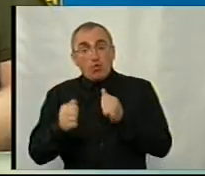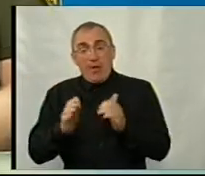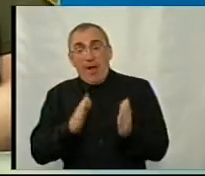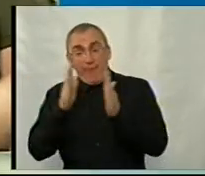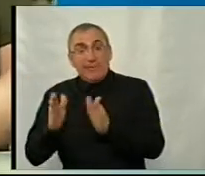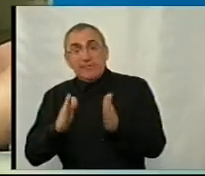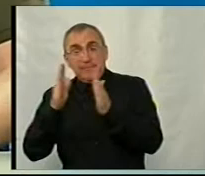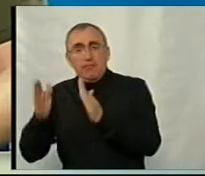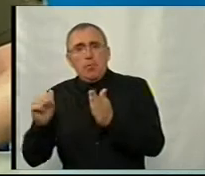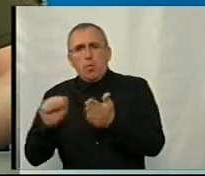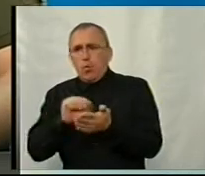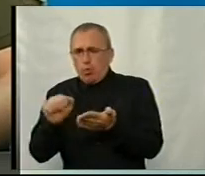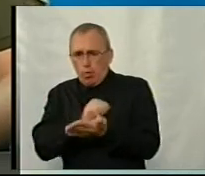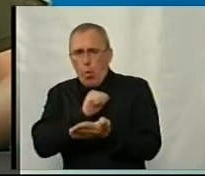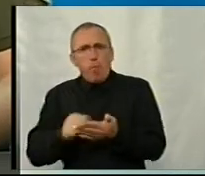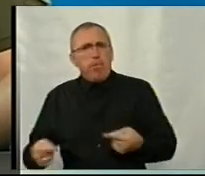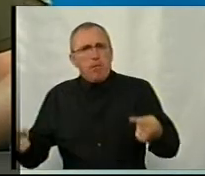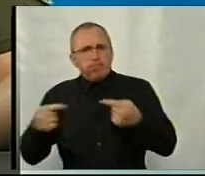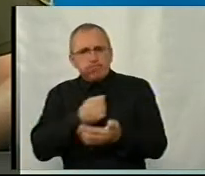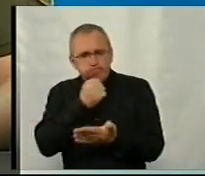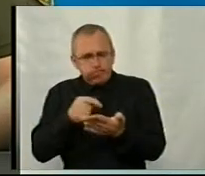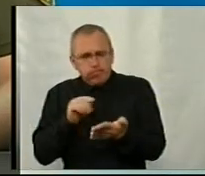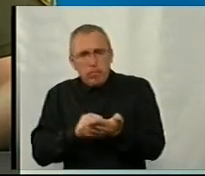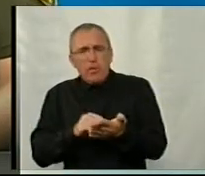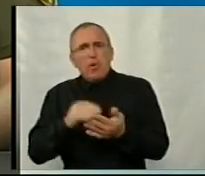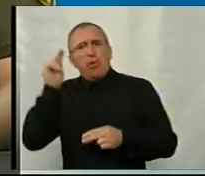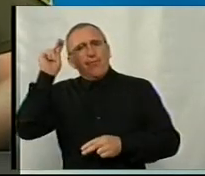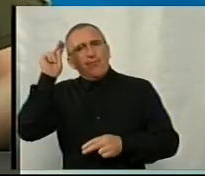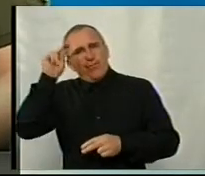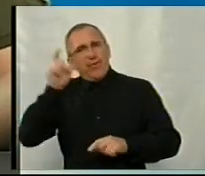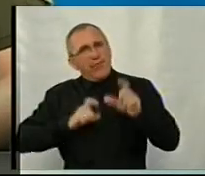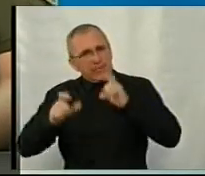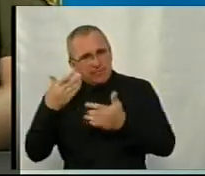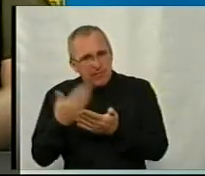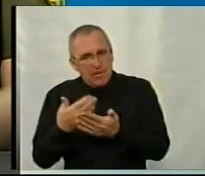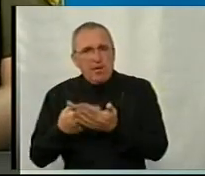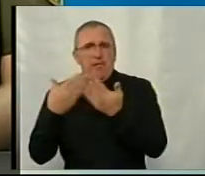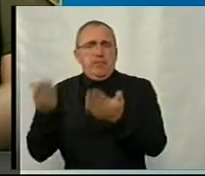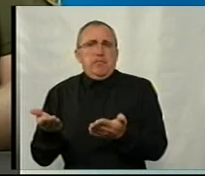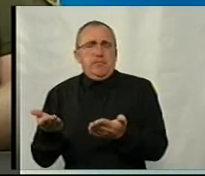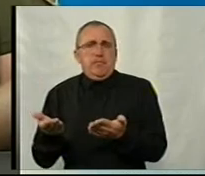повинна документально підтверджуватись, наприклад, відсрочка на навчання в інституті. Ми маємо